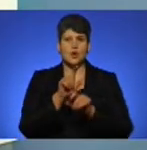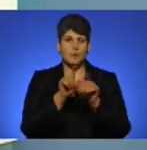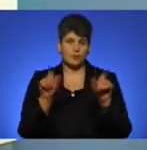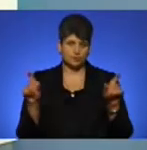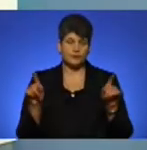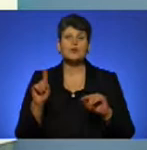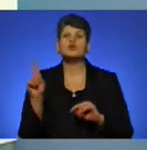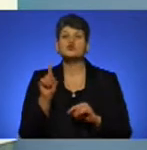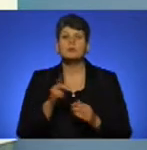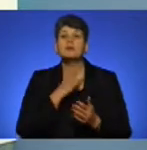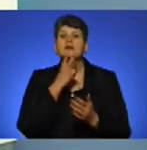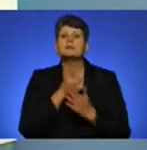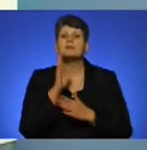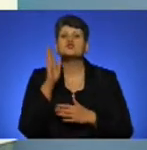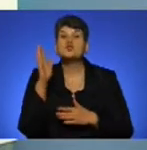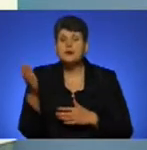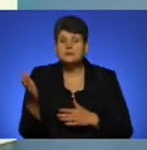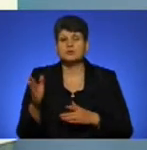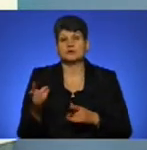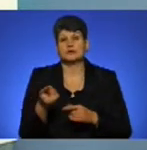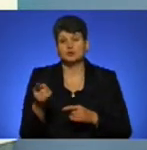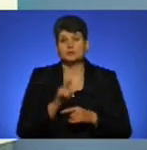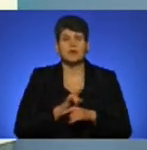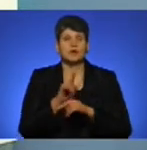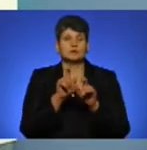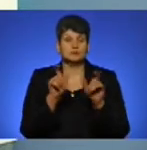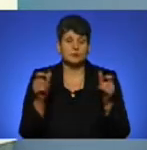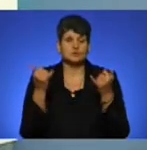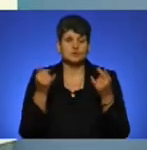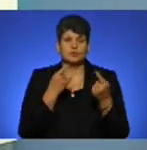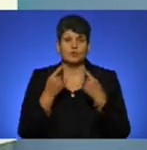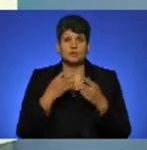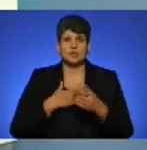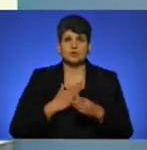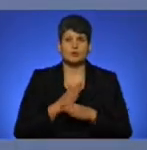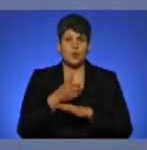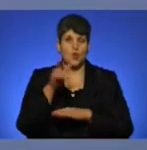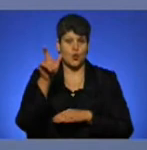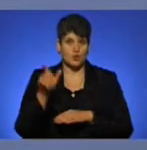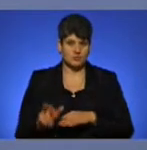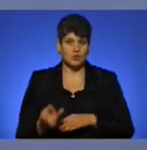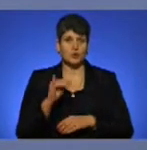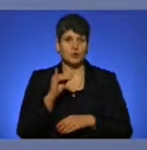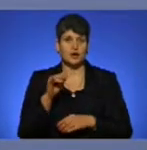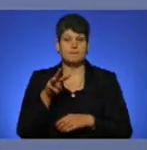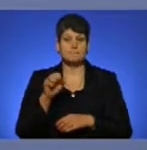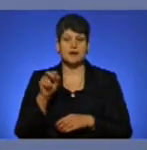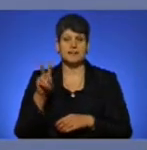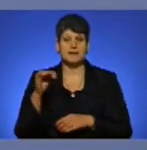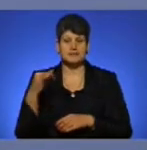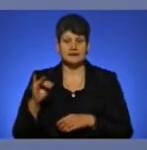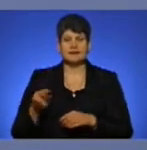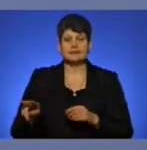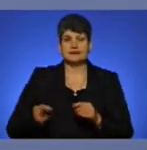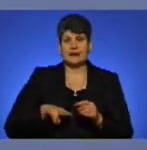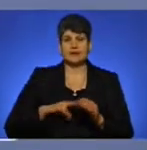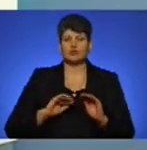Що вона передбачає і яке майбутнє Тернопільського литовища? Про це сьогодні говоримо із нашим гостем. А це Юрій Малецький, директор фірми Тернопіль Авіа